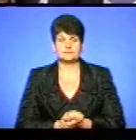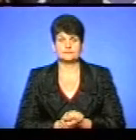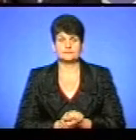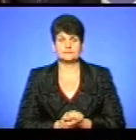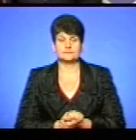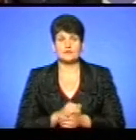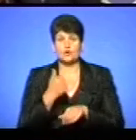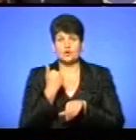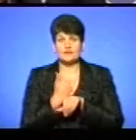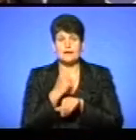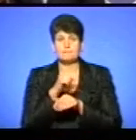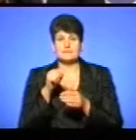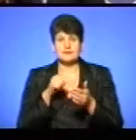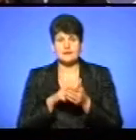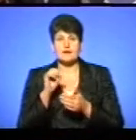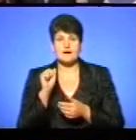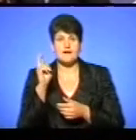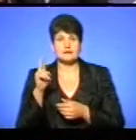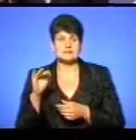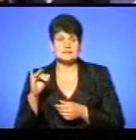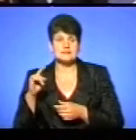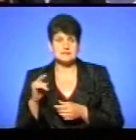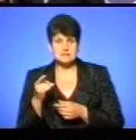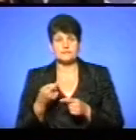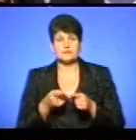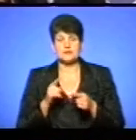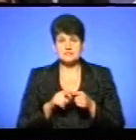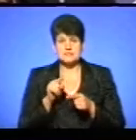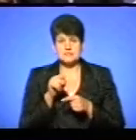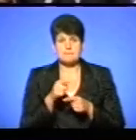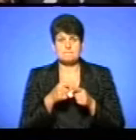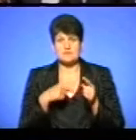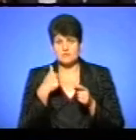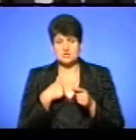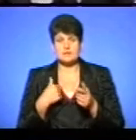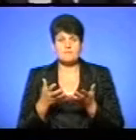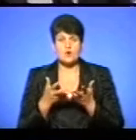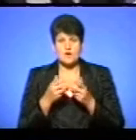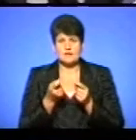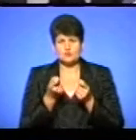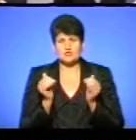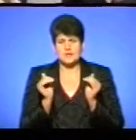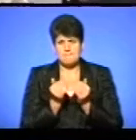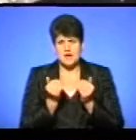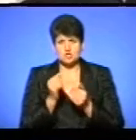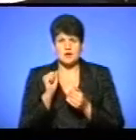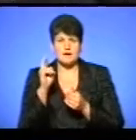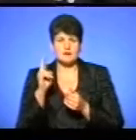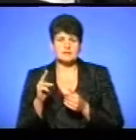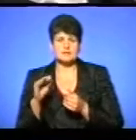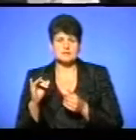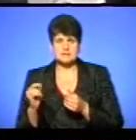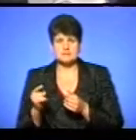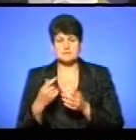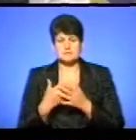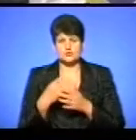Основне питання – це акциз. Тобто цього, на це півріччя нам порахували, трошки менше акцизу порядка